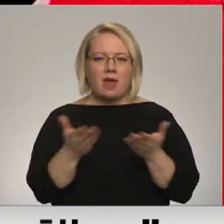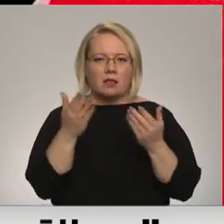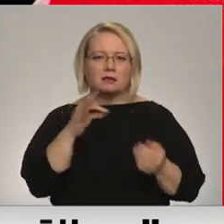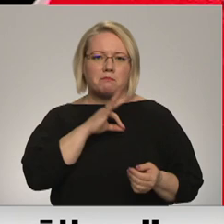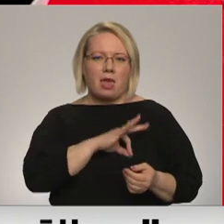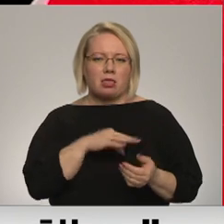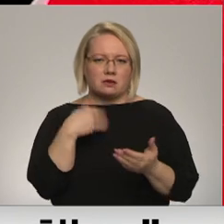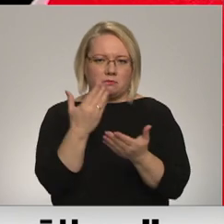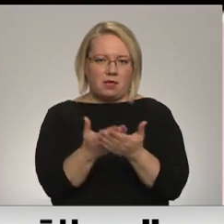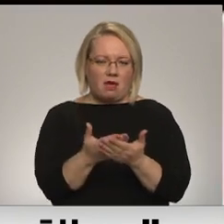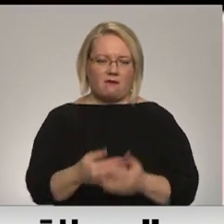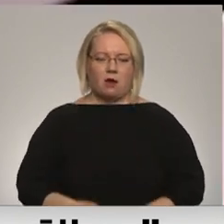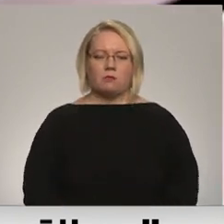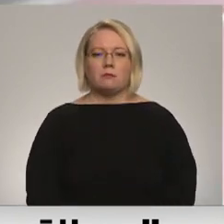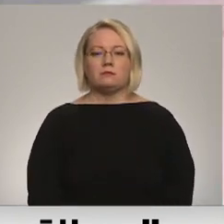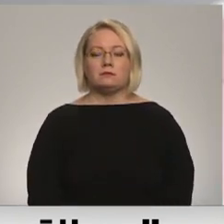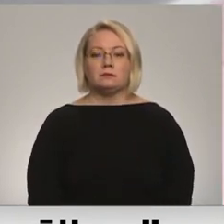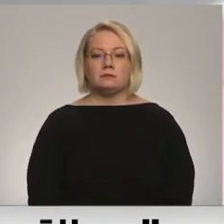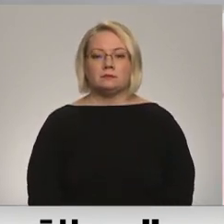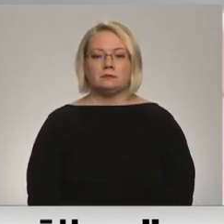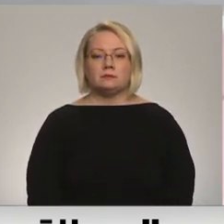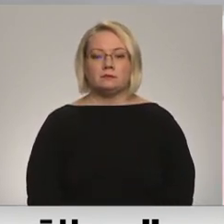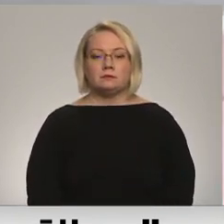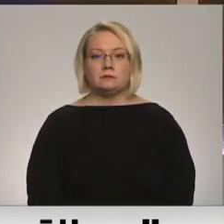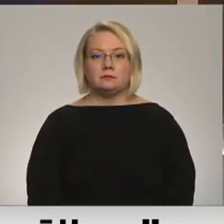Grīnvalde, Ingus Graudiņš, speciāli Latvijas televīzijai.